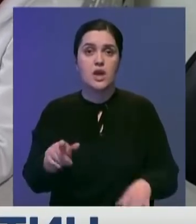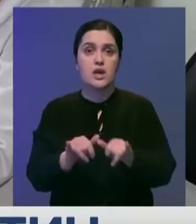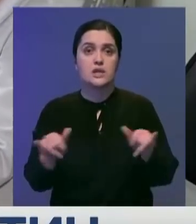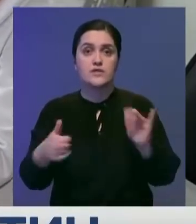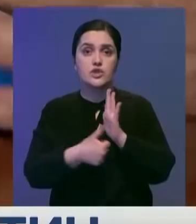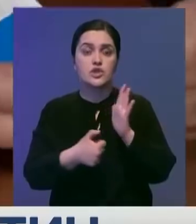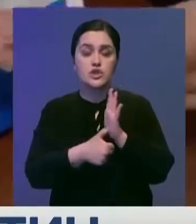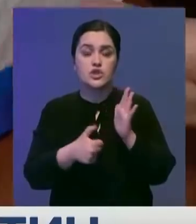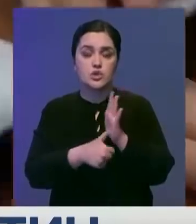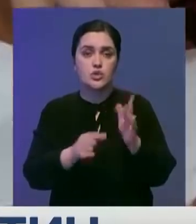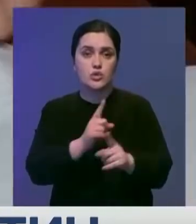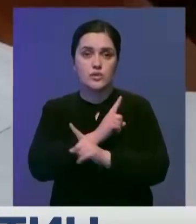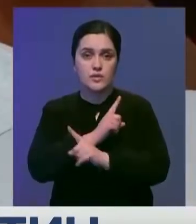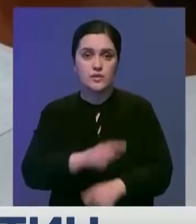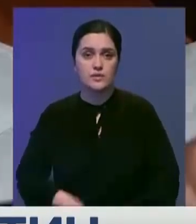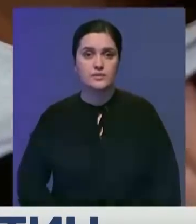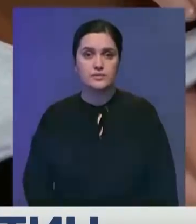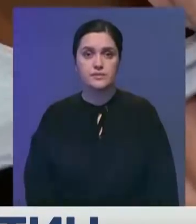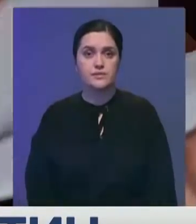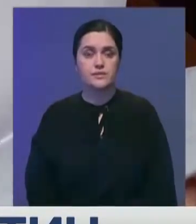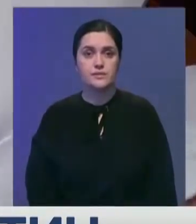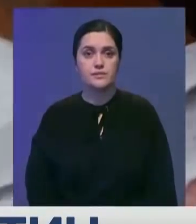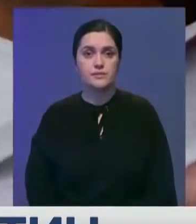человек. Свыше 600 скончались.